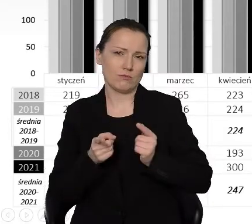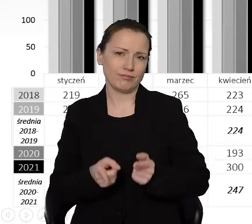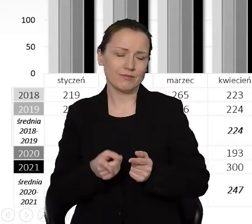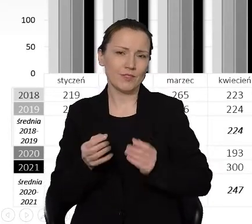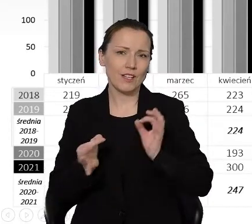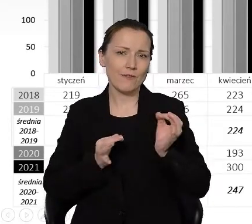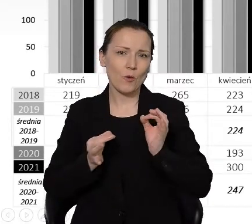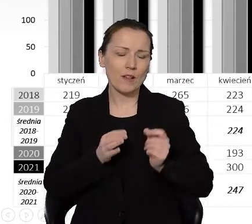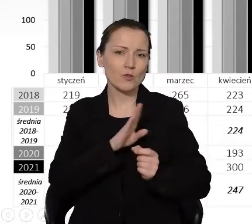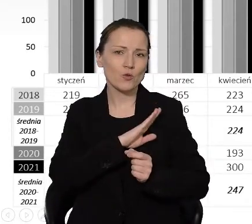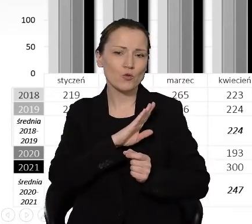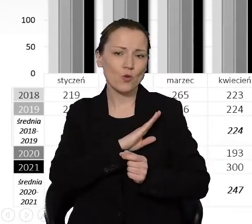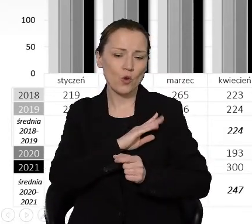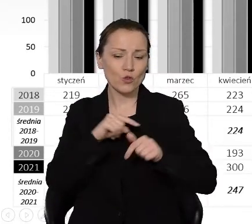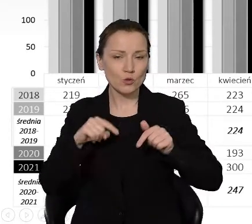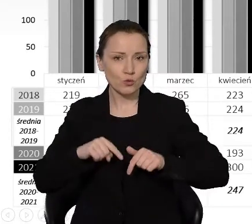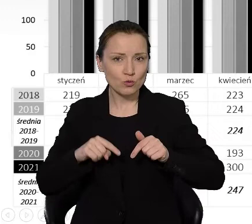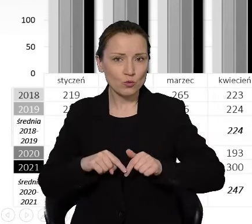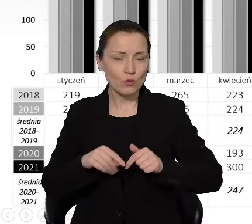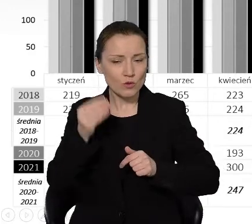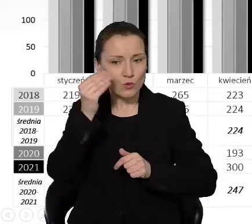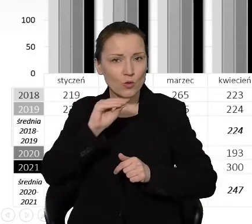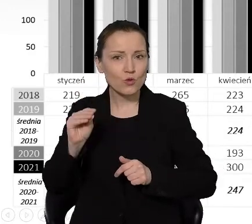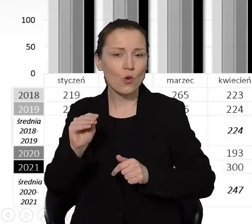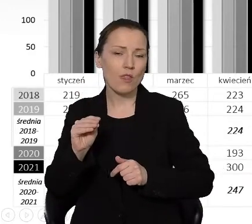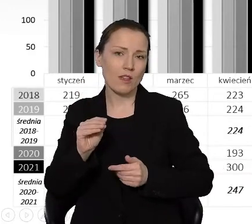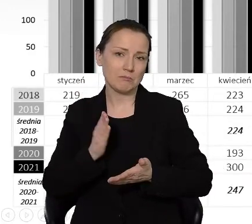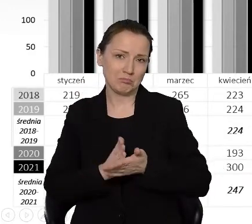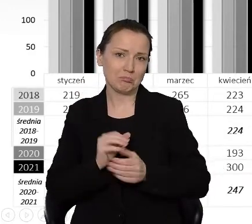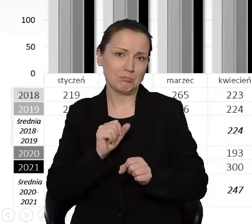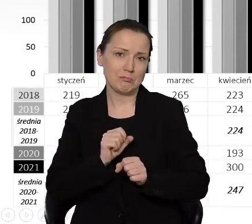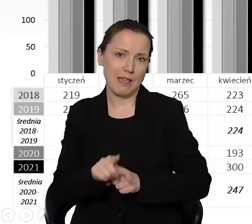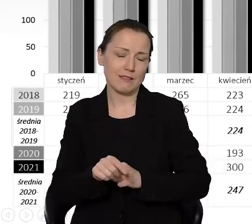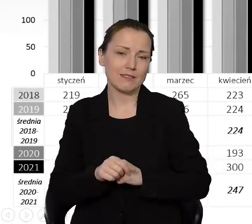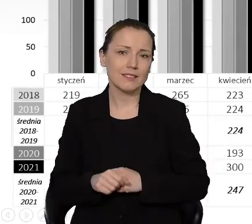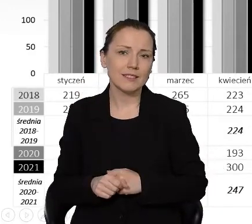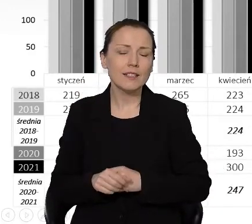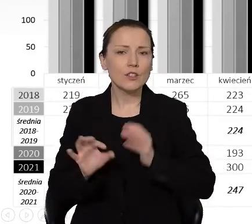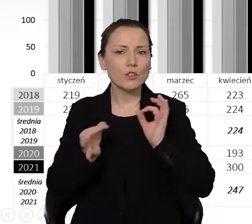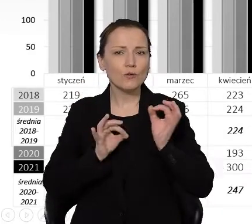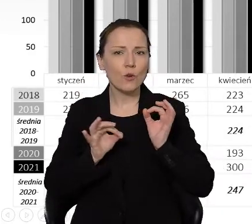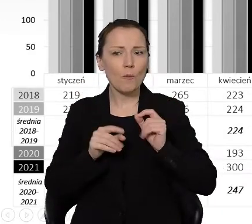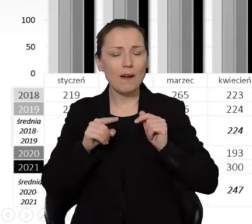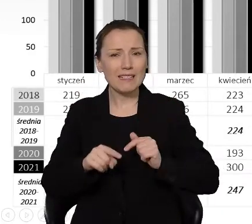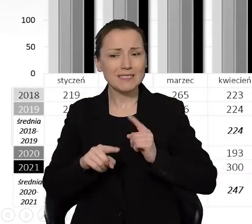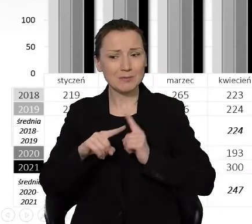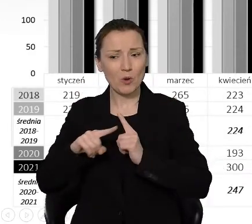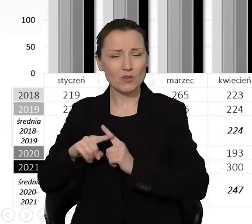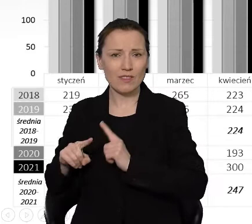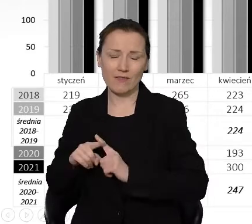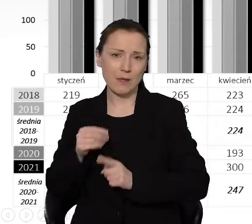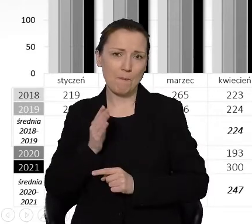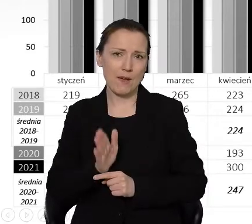zgłoszone w Toruniu w Urzędzie Stanu Cywilnego. No i informacje, które tutaj są zawarte też optymizmu nie przynoszą,